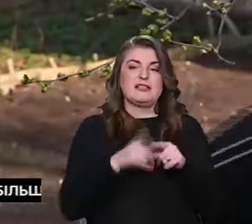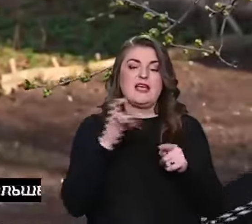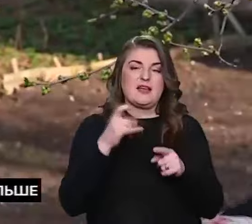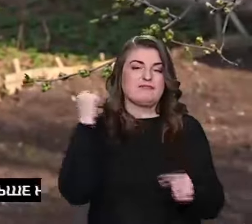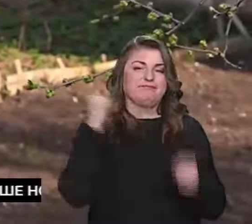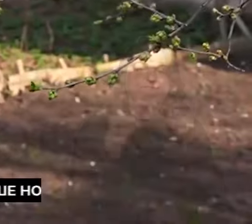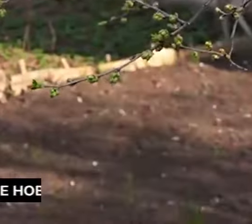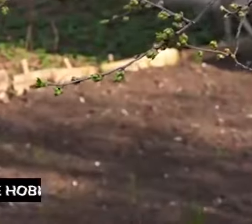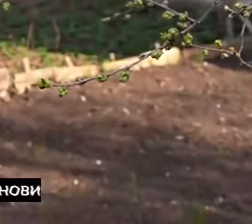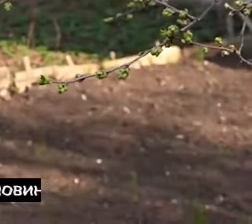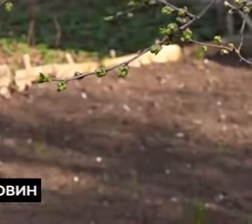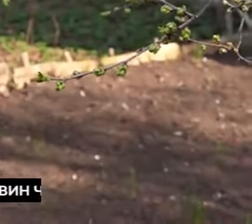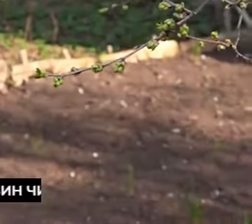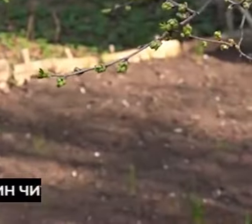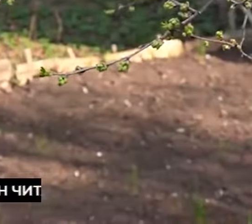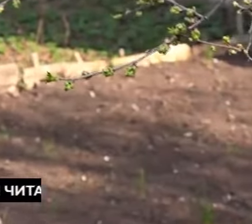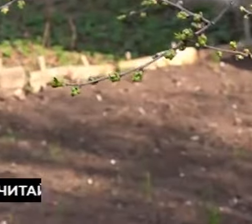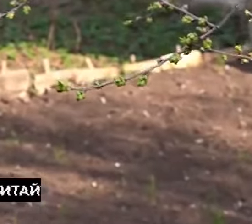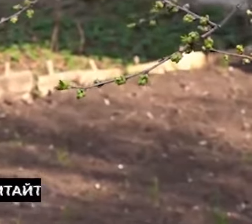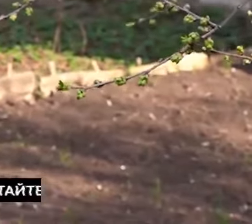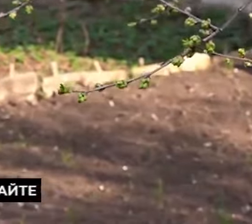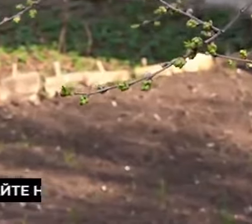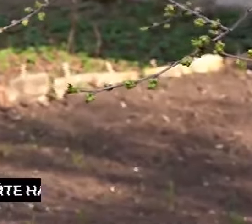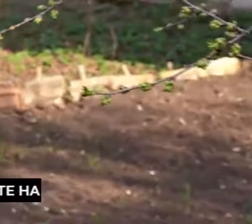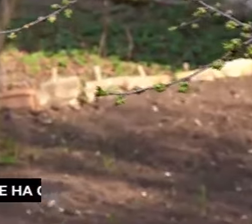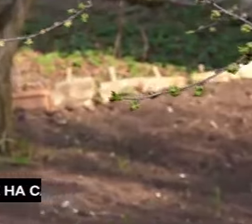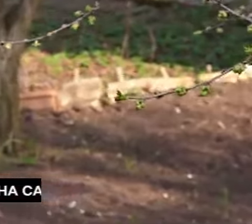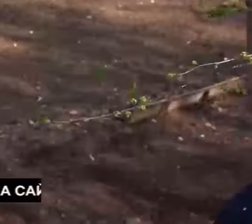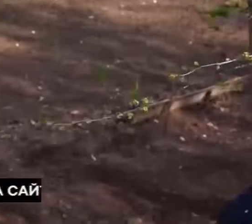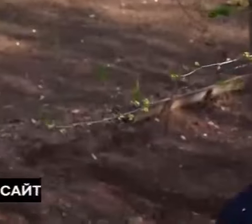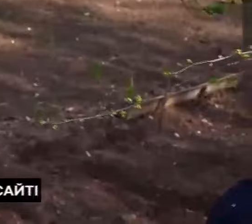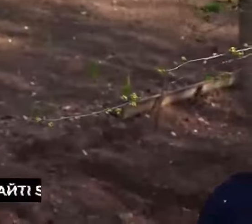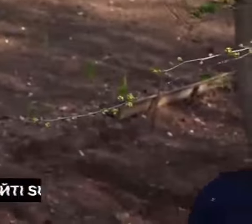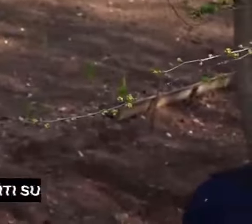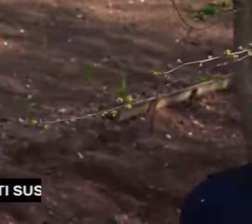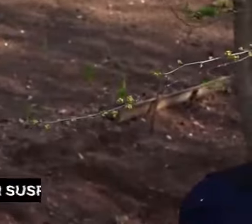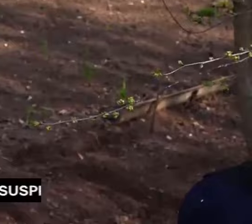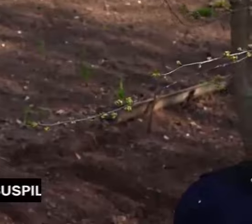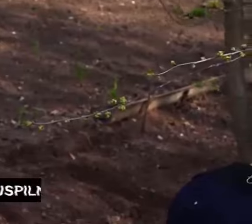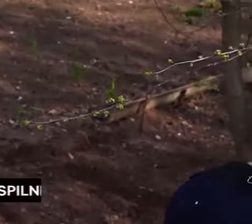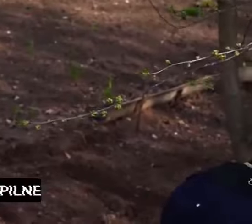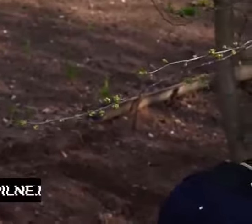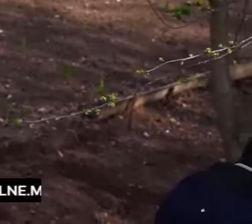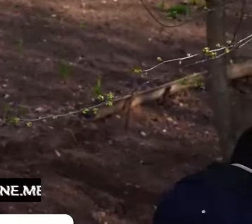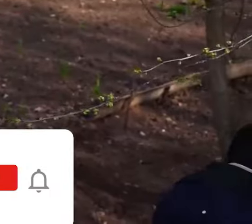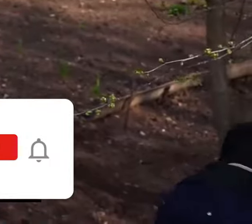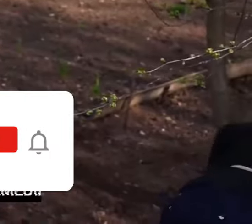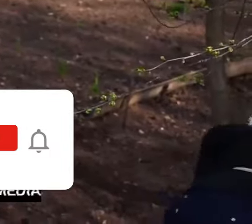раз злупануло, бачу, повилітали вікна. І з тієї сторони теж забиваємо, щось зробиш.